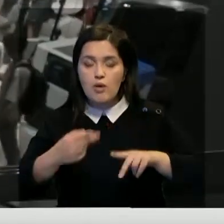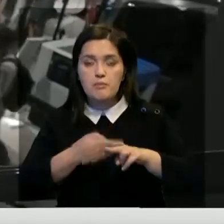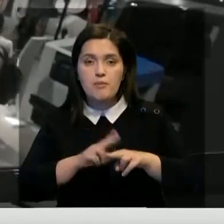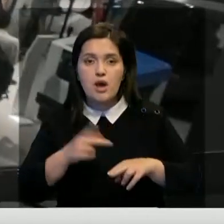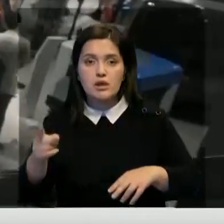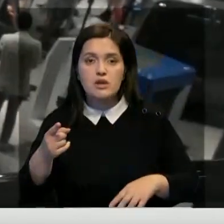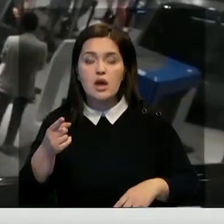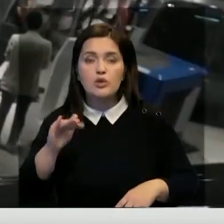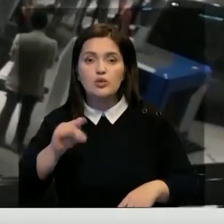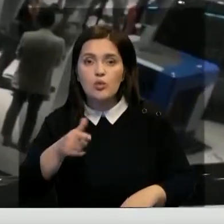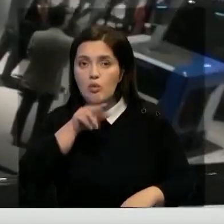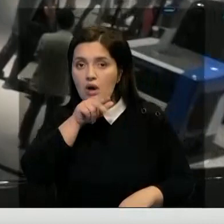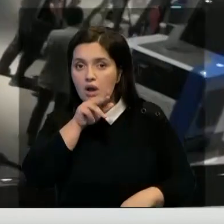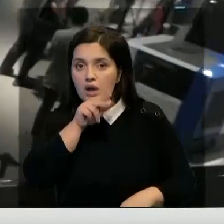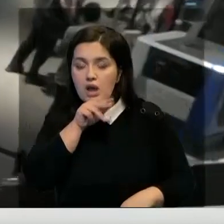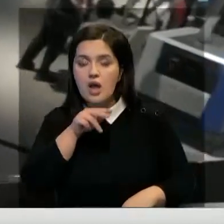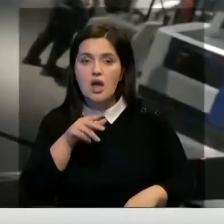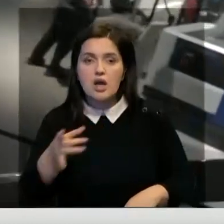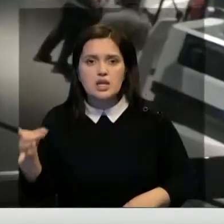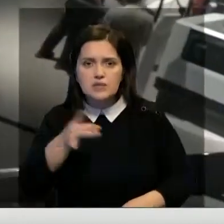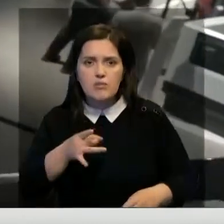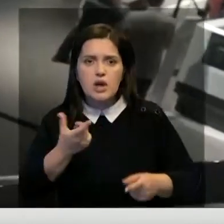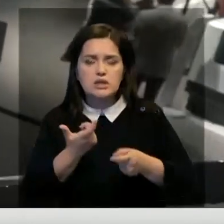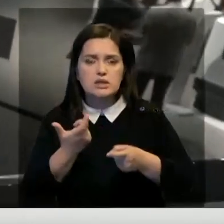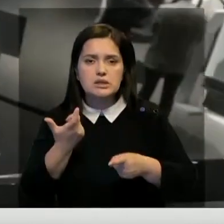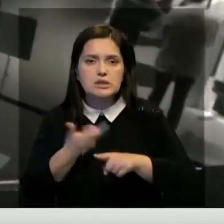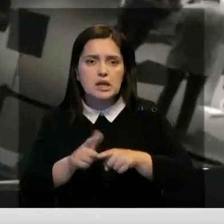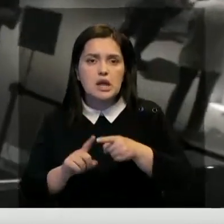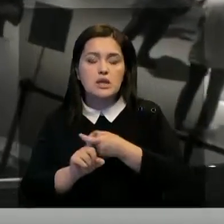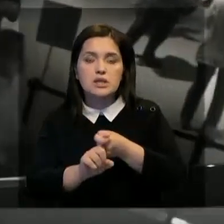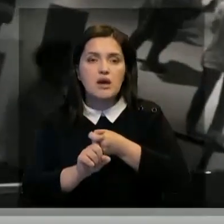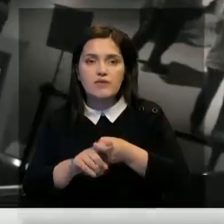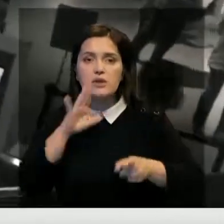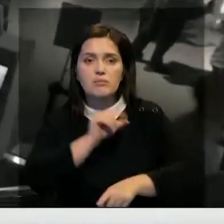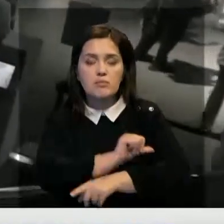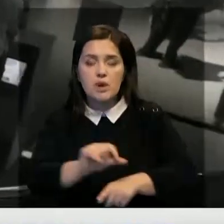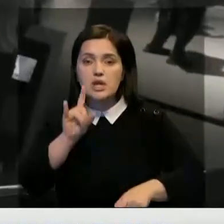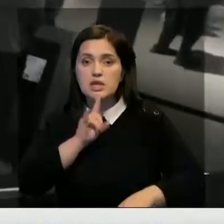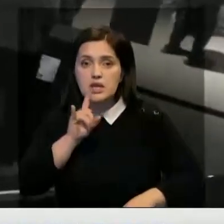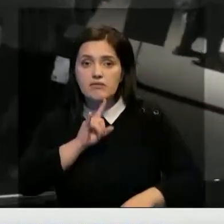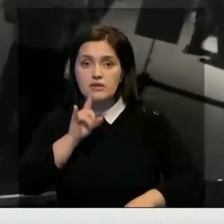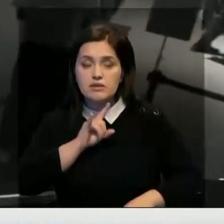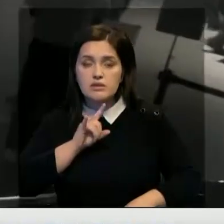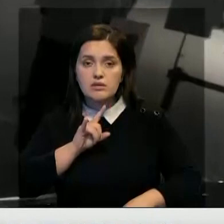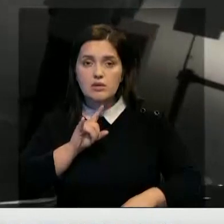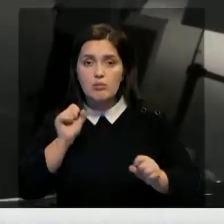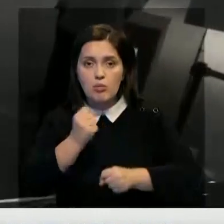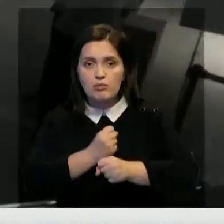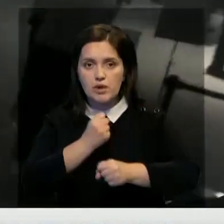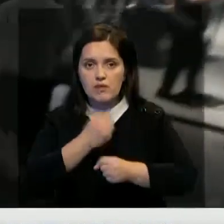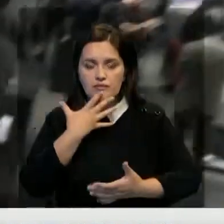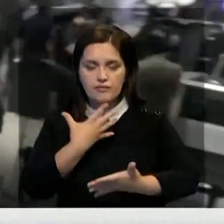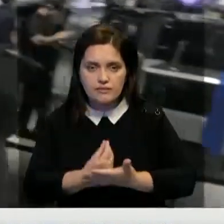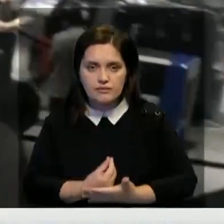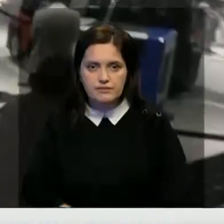в Южной Корее. Причина в том, что республика сильно зависит от импортной нефти, а альтернативное топливо для такого транспорта можно производить внутри